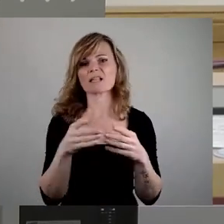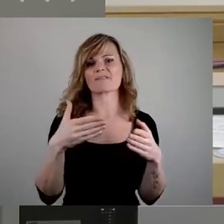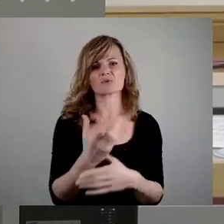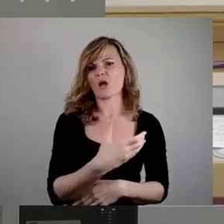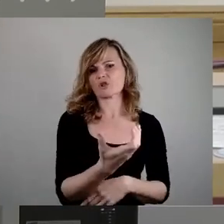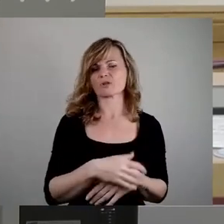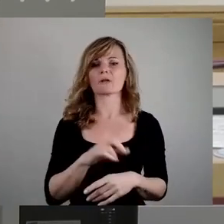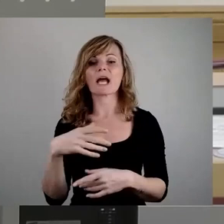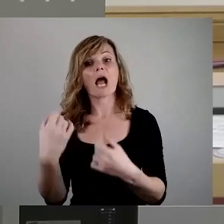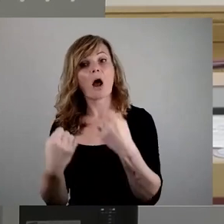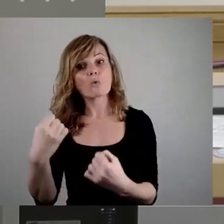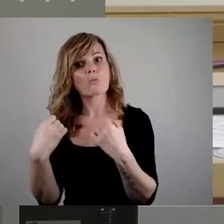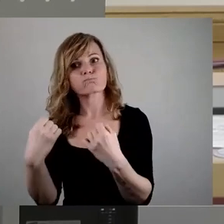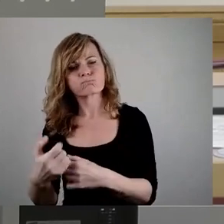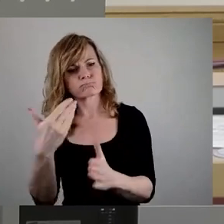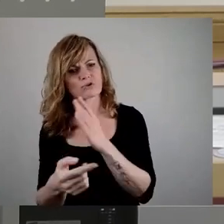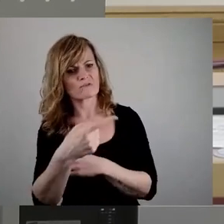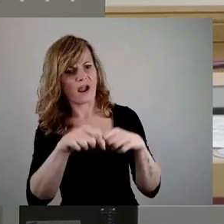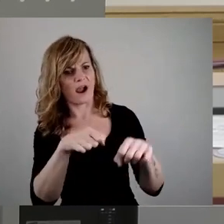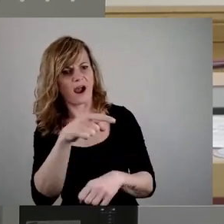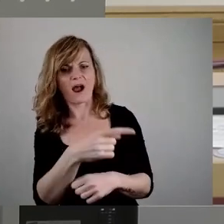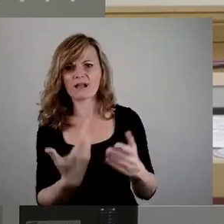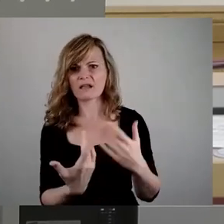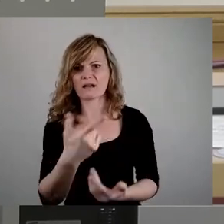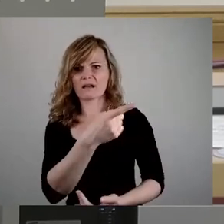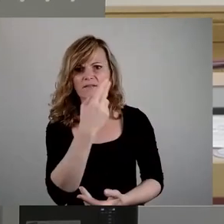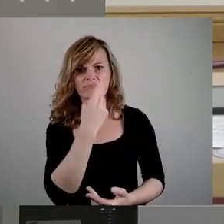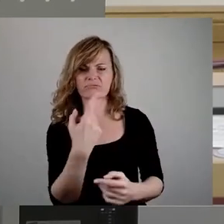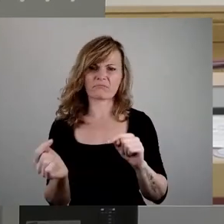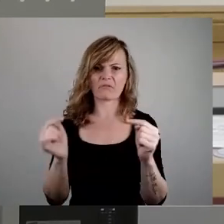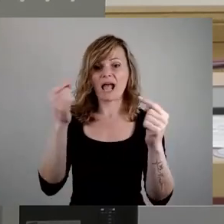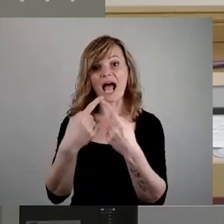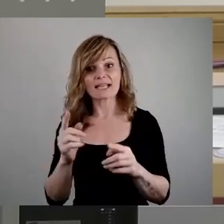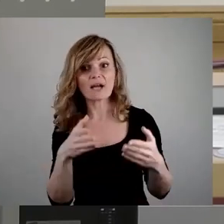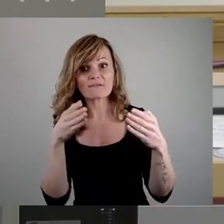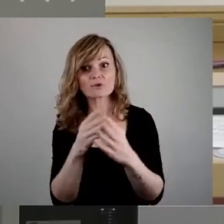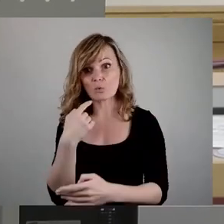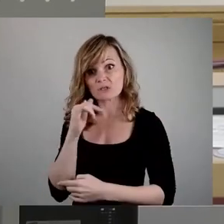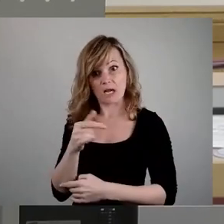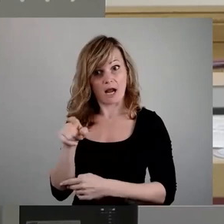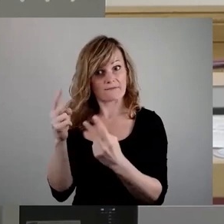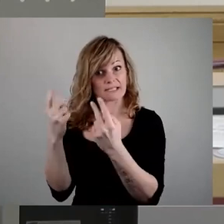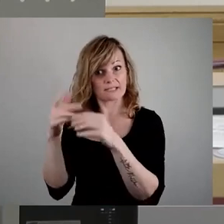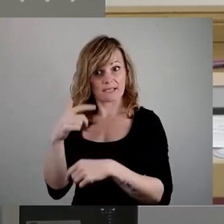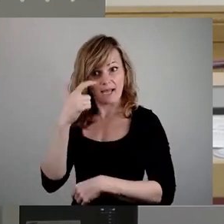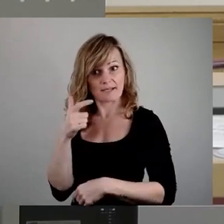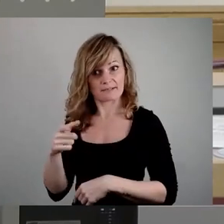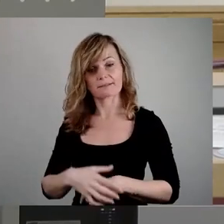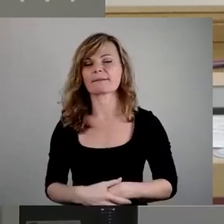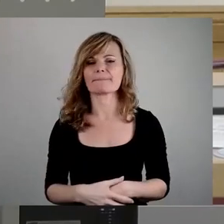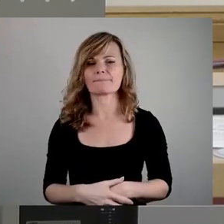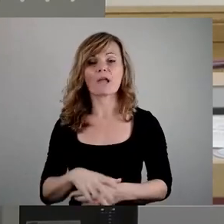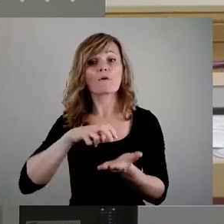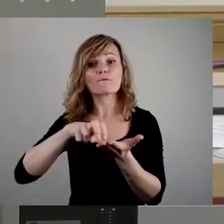die beschweren sich über den Radverkehr und die Bevorteilung. Und das nimmt eine andere Fraktion ganz ernst. Und dann haben wir Fußgängerinnen und